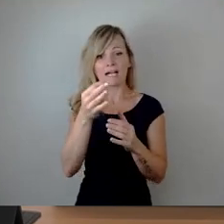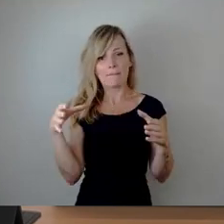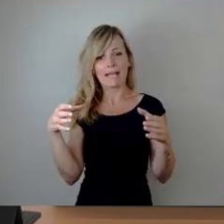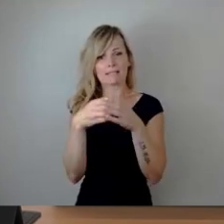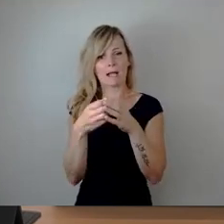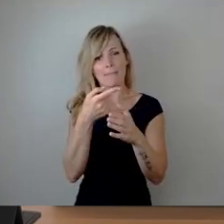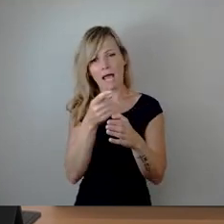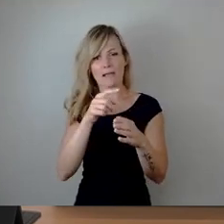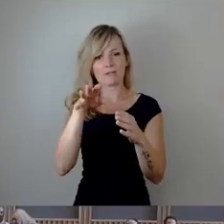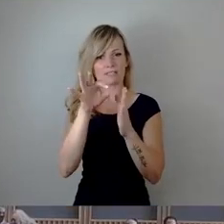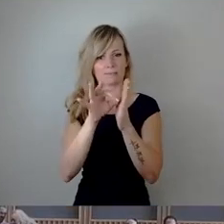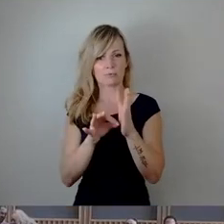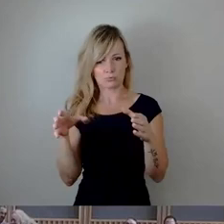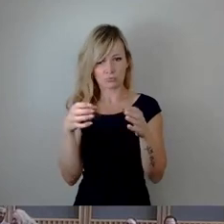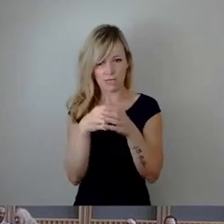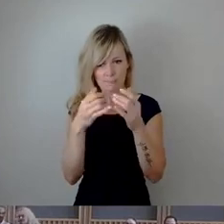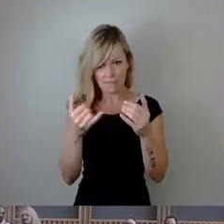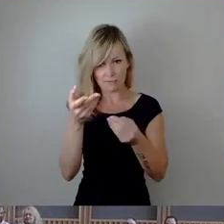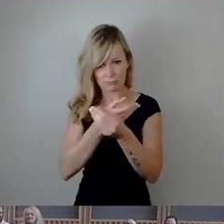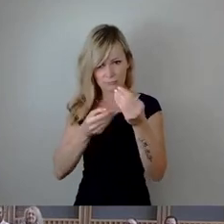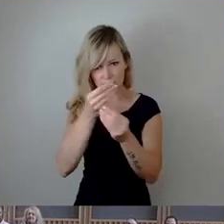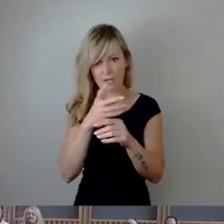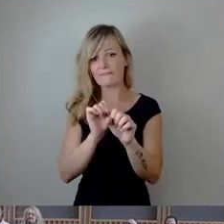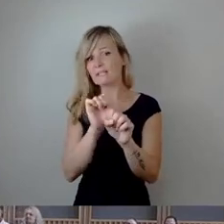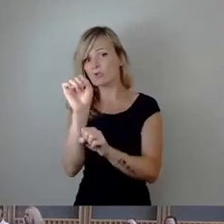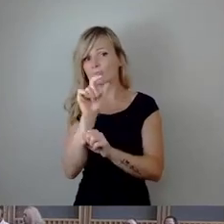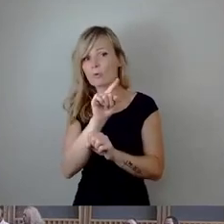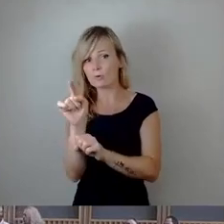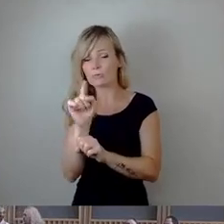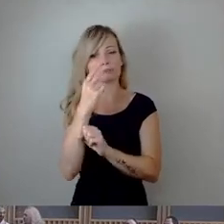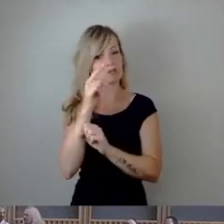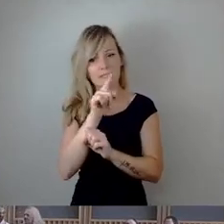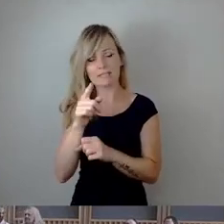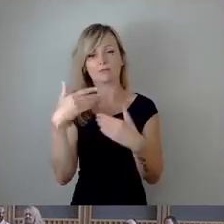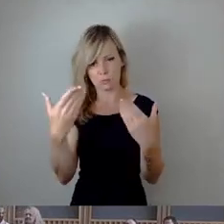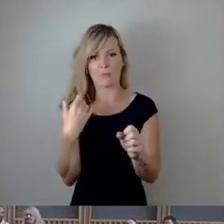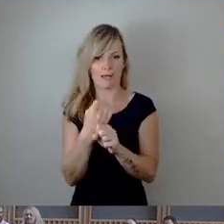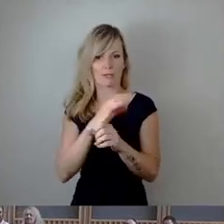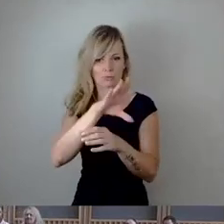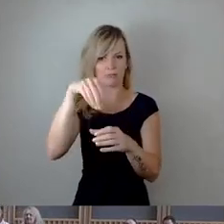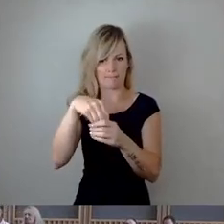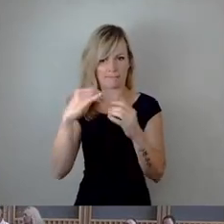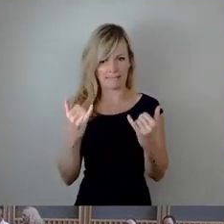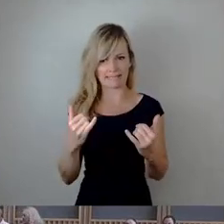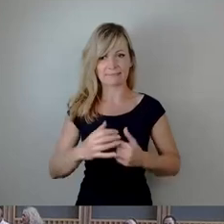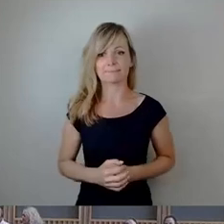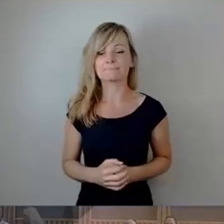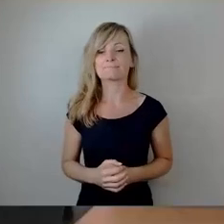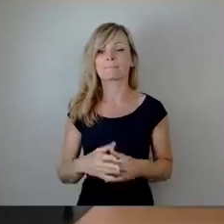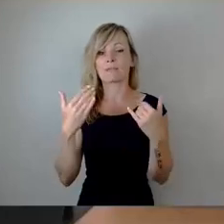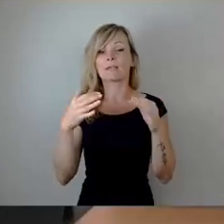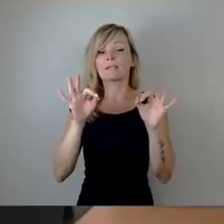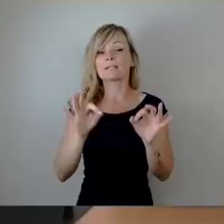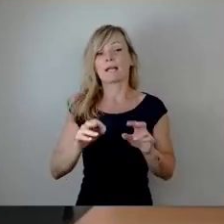Widerspruch ist. Kann ich nicht sehen, dann verfahren wir so. Ich bitte Sie, sehr geehrter Herr Lorek, Ihre